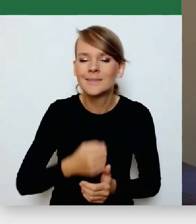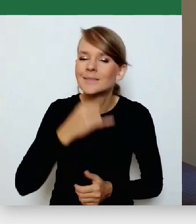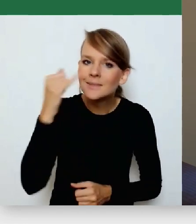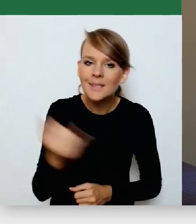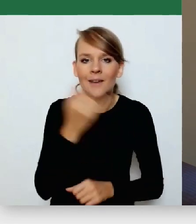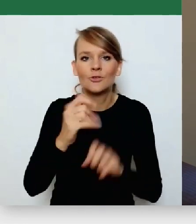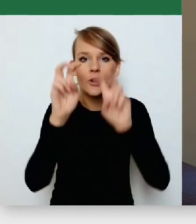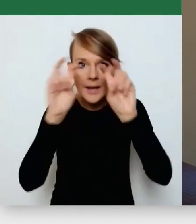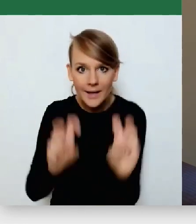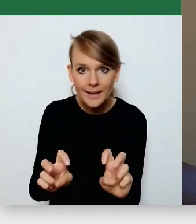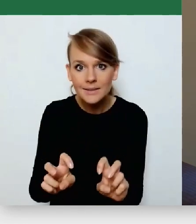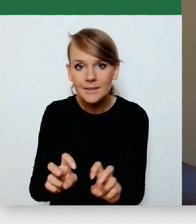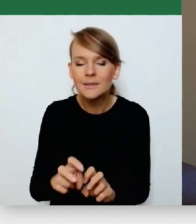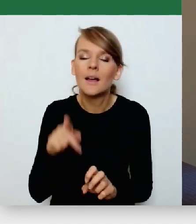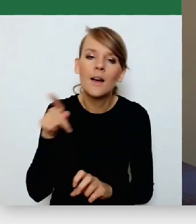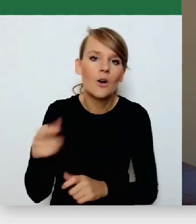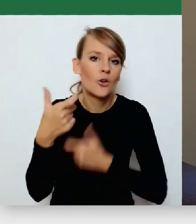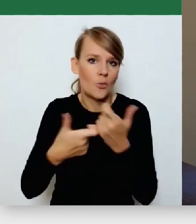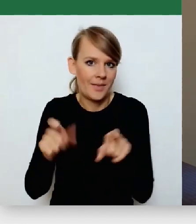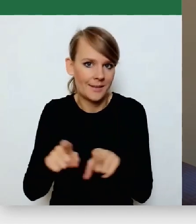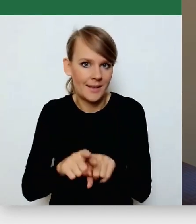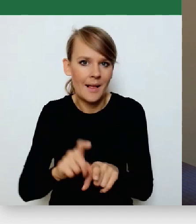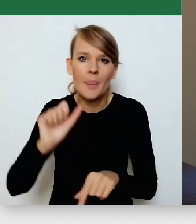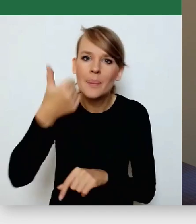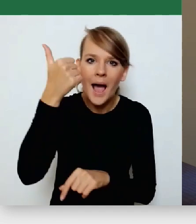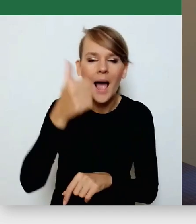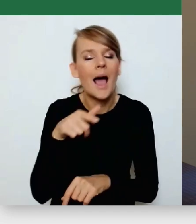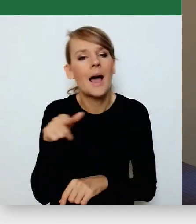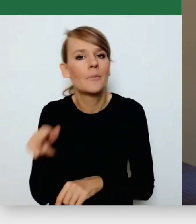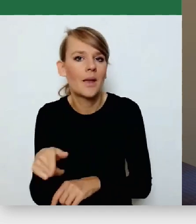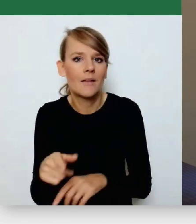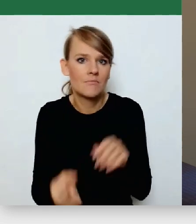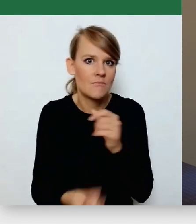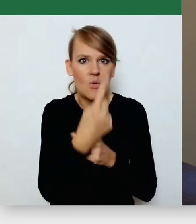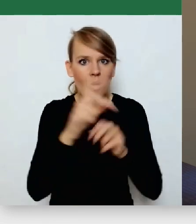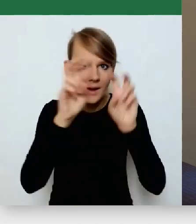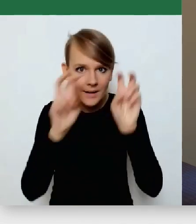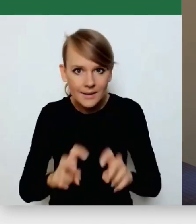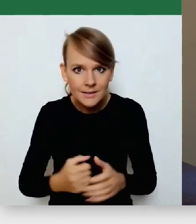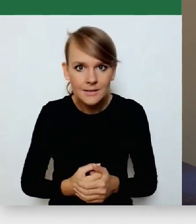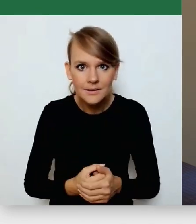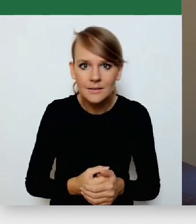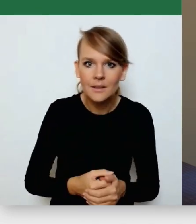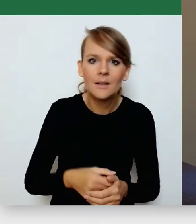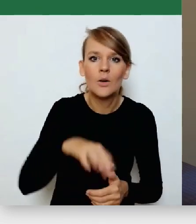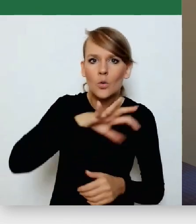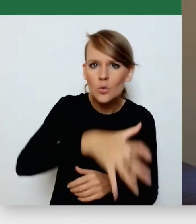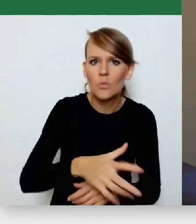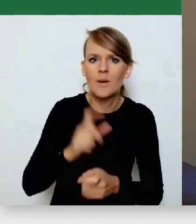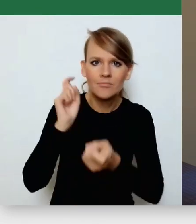jest w ten sam sposób. Najpierw jest wywołany kryzys, odpowiednie grupy zaczynają protestować,